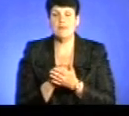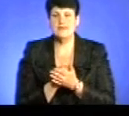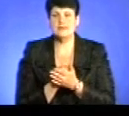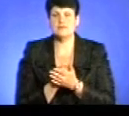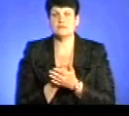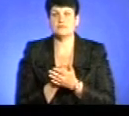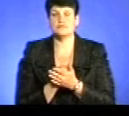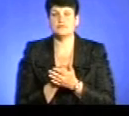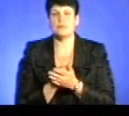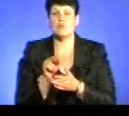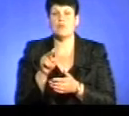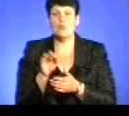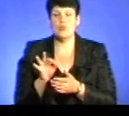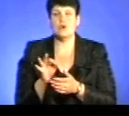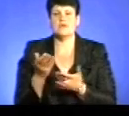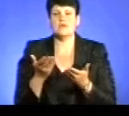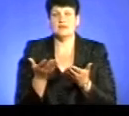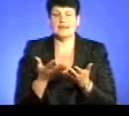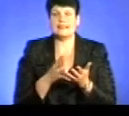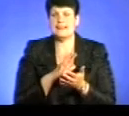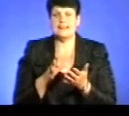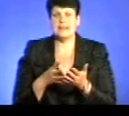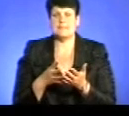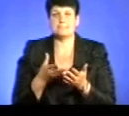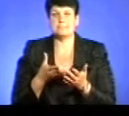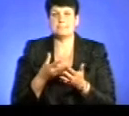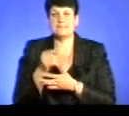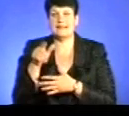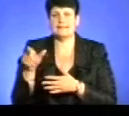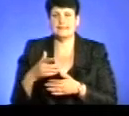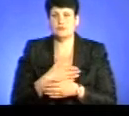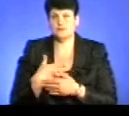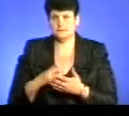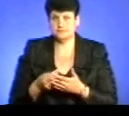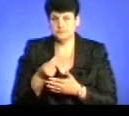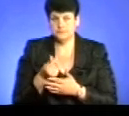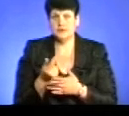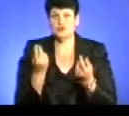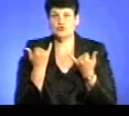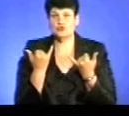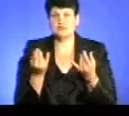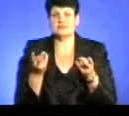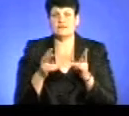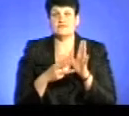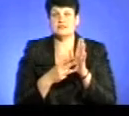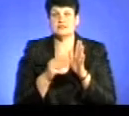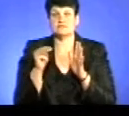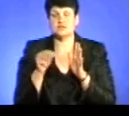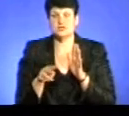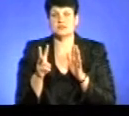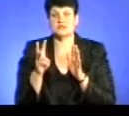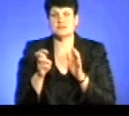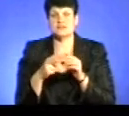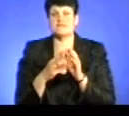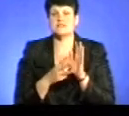неплатники аліментів ухилялися від сплати, то на сьогоднішній день залишилось 8 318 виконавчих